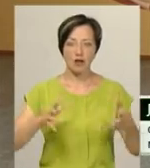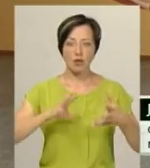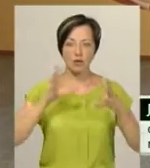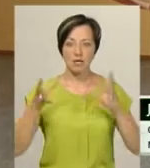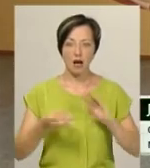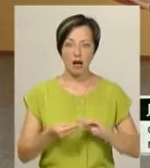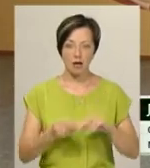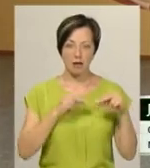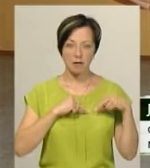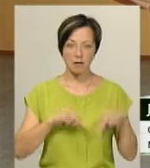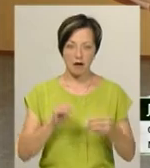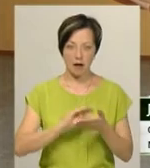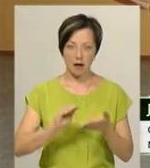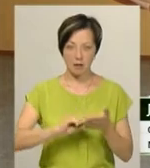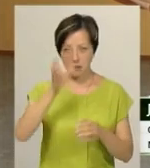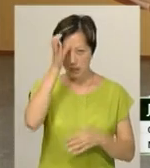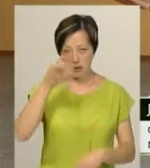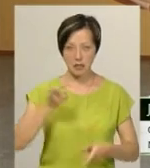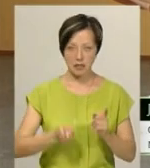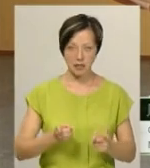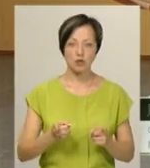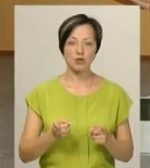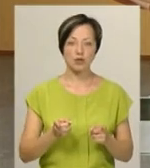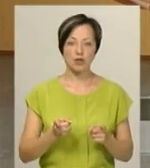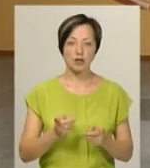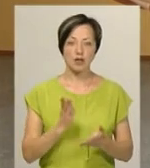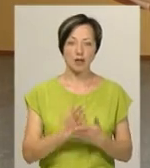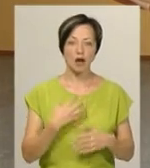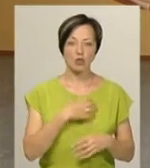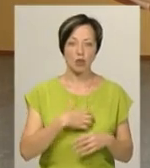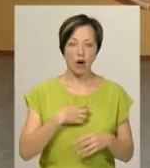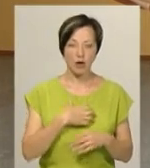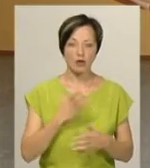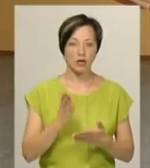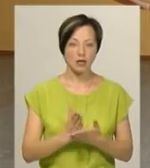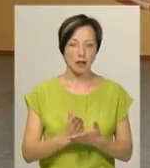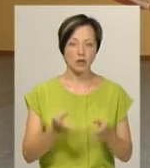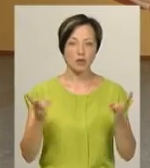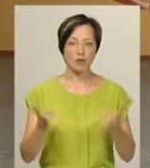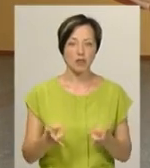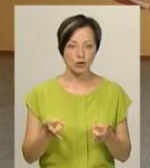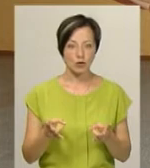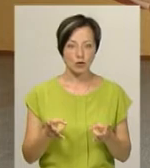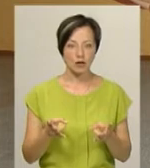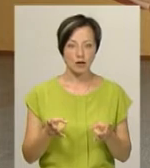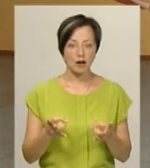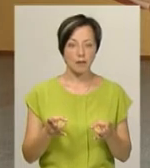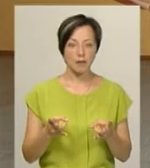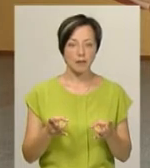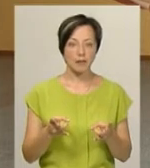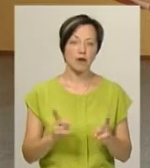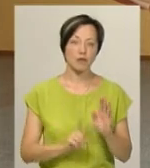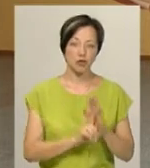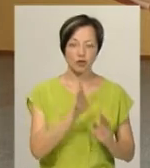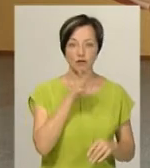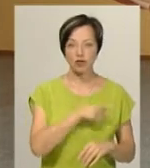праця. І дійсно вона є актуальною, вона є необхідною. Ну, прийшов